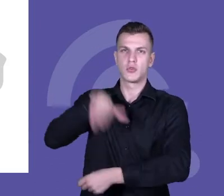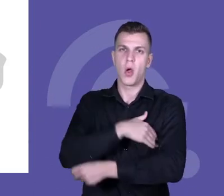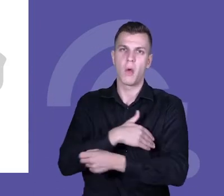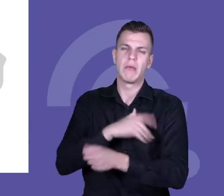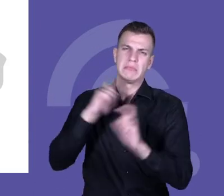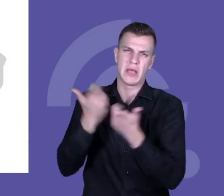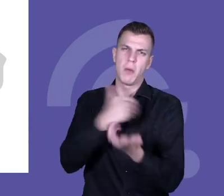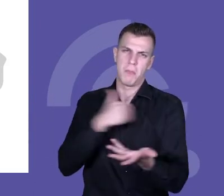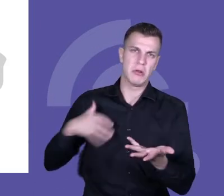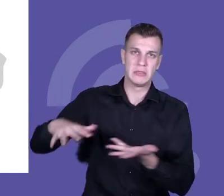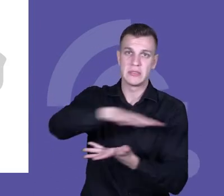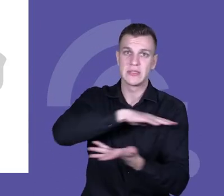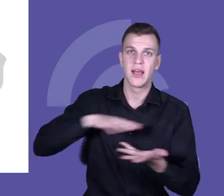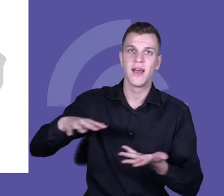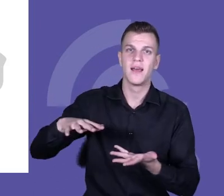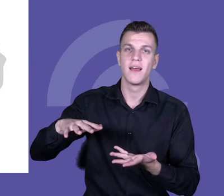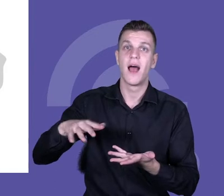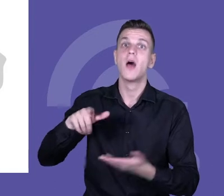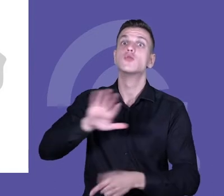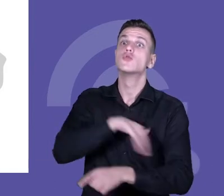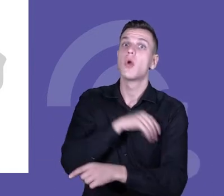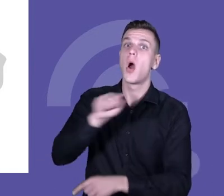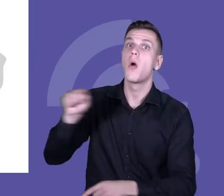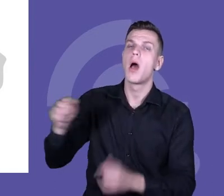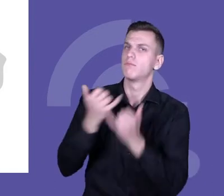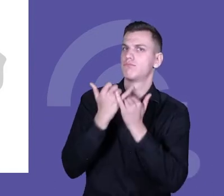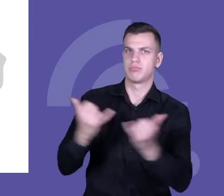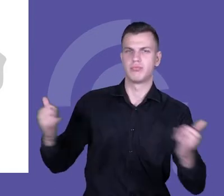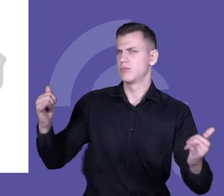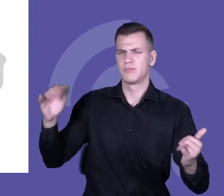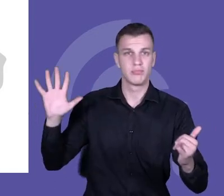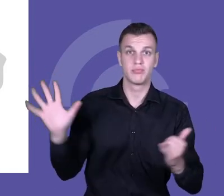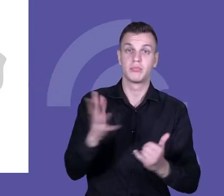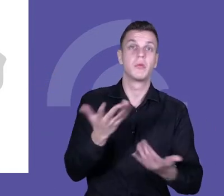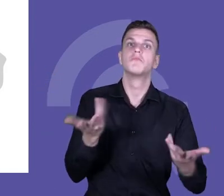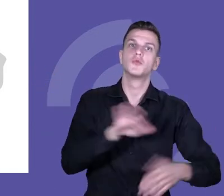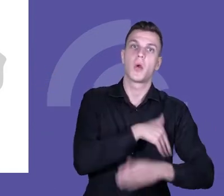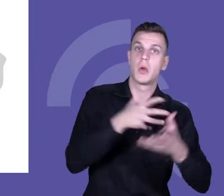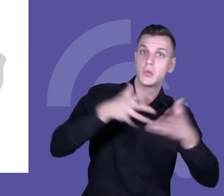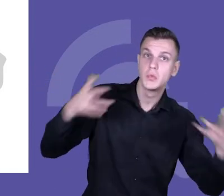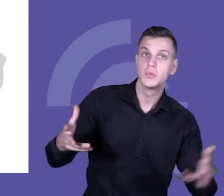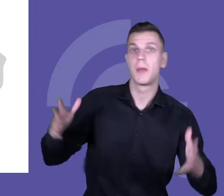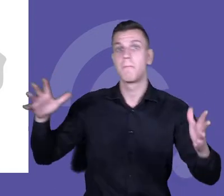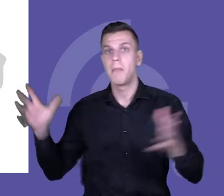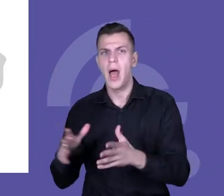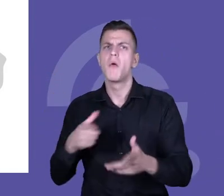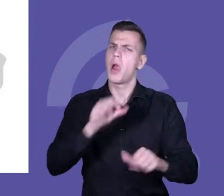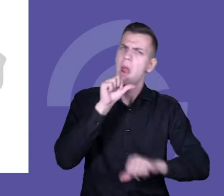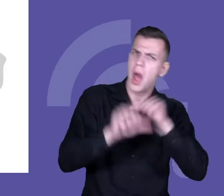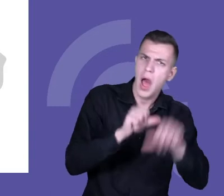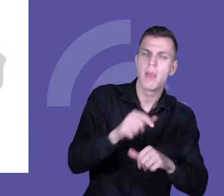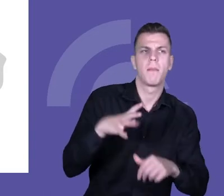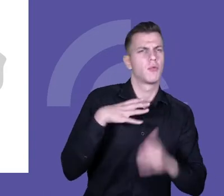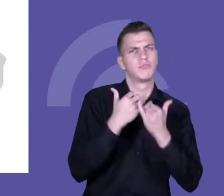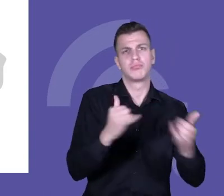Polski i co jest ważne, że były to szkoły bardzo różne, czyli to były szkoły duże, małe, doświadczone, realizujące